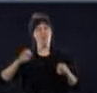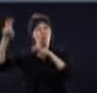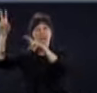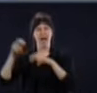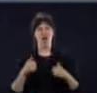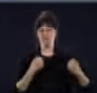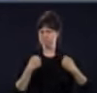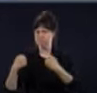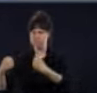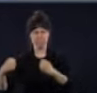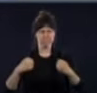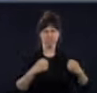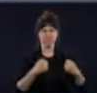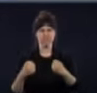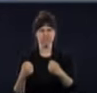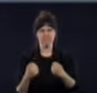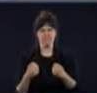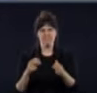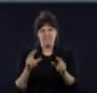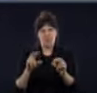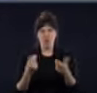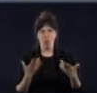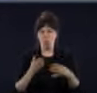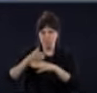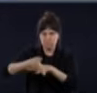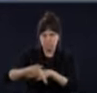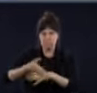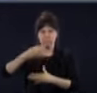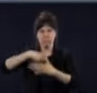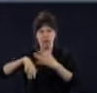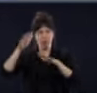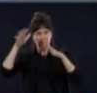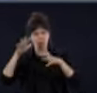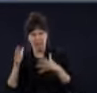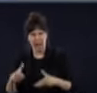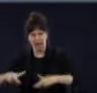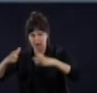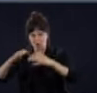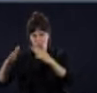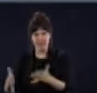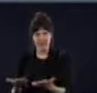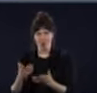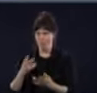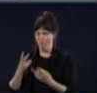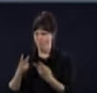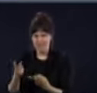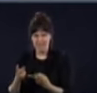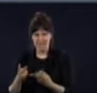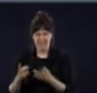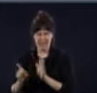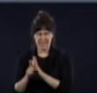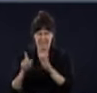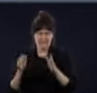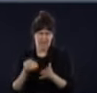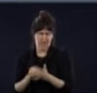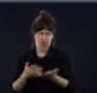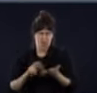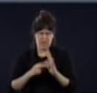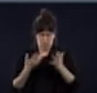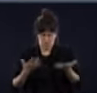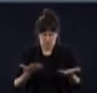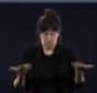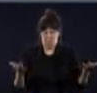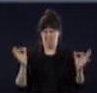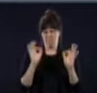À quoi sert l'annonce d'aujourd'hui, la levée des barrages qu'on annonce aujourd'hui? Mais j'en ai parlé tout à l'heure comme étant la suite logique aux annonces de